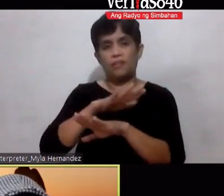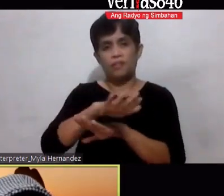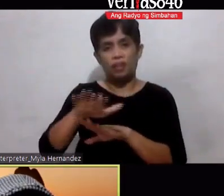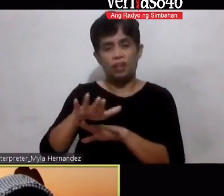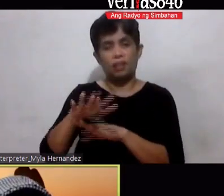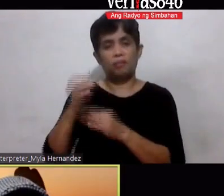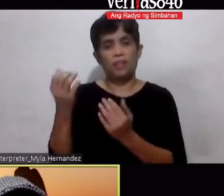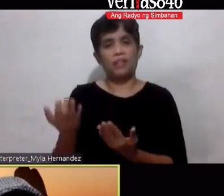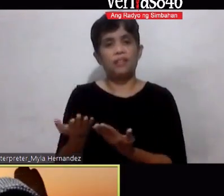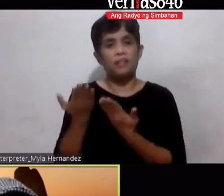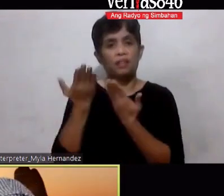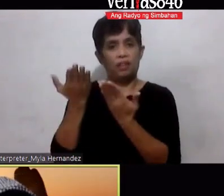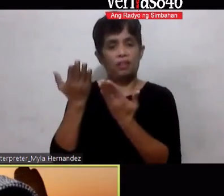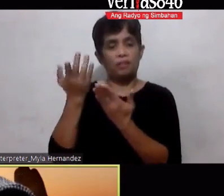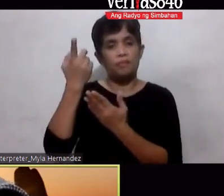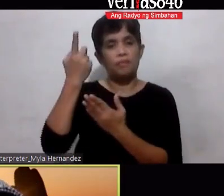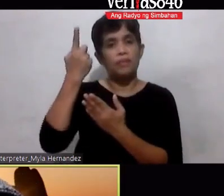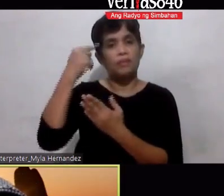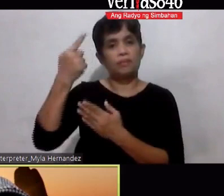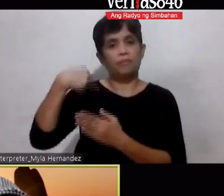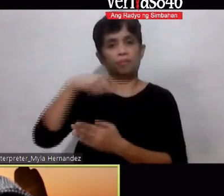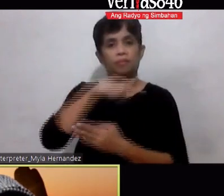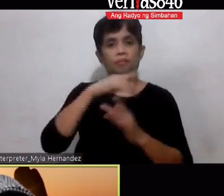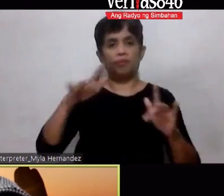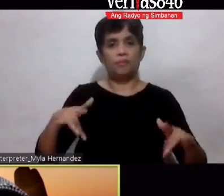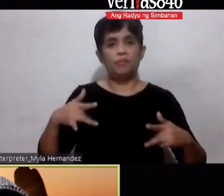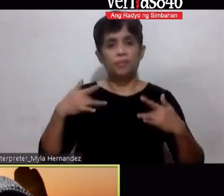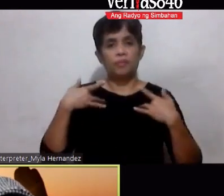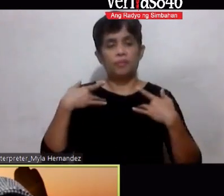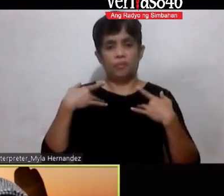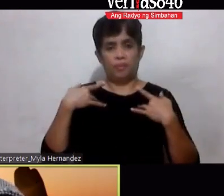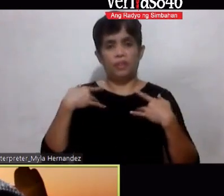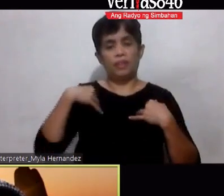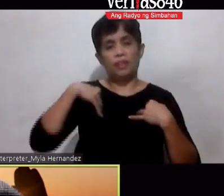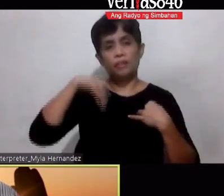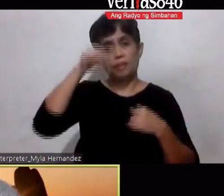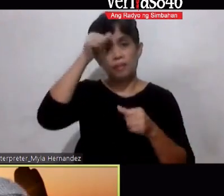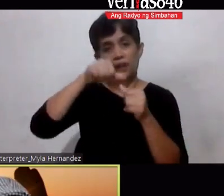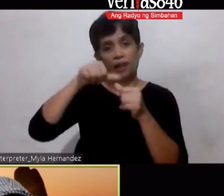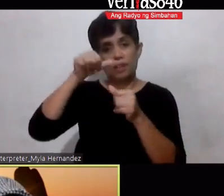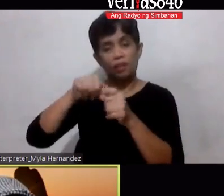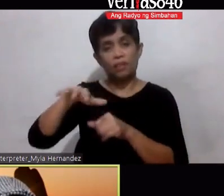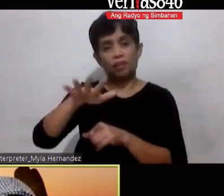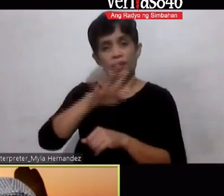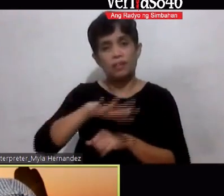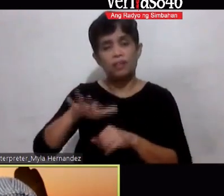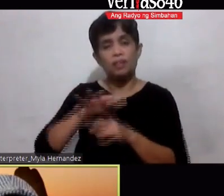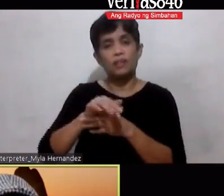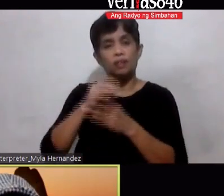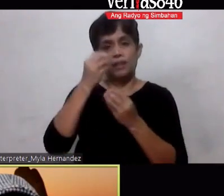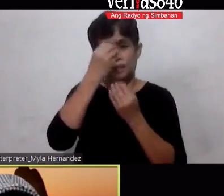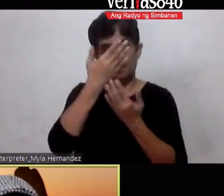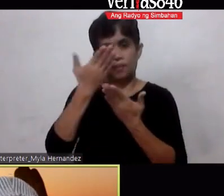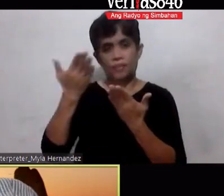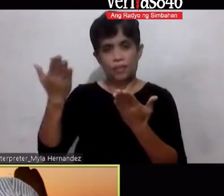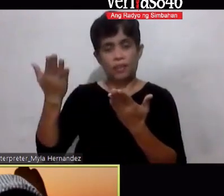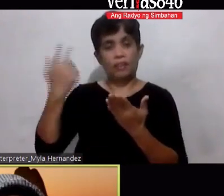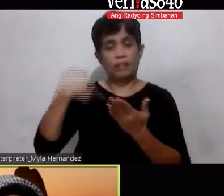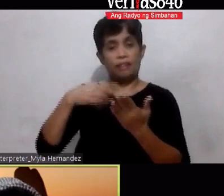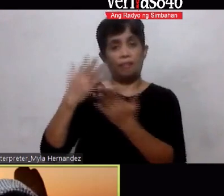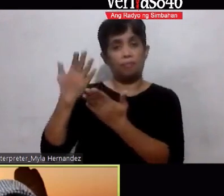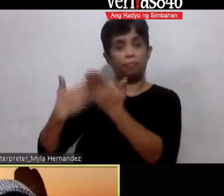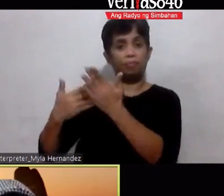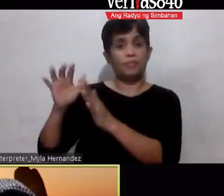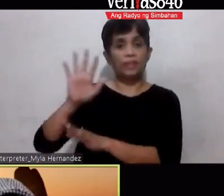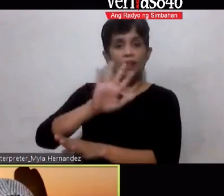suggestion Para sa ating duhay Dahil ang pagpapaalala Kung ginagawa namin sa inyo Sinasabi namin Na nasa ating mga kamay Nasa inyong